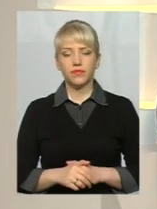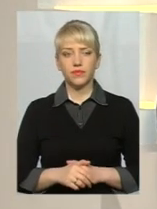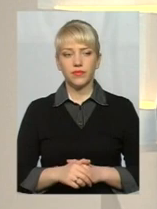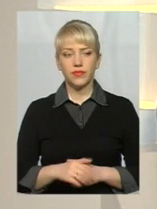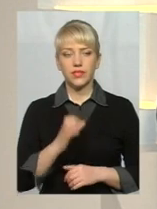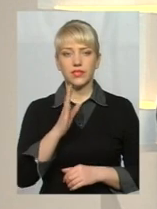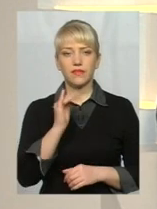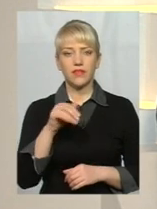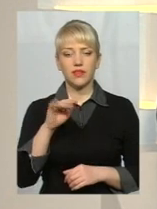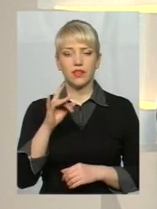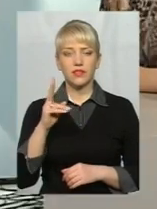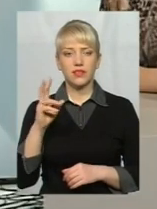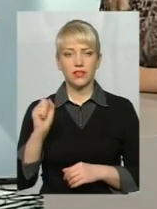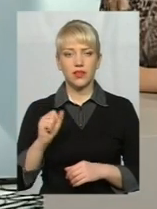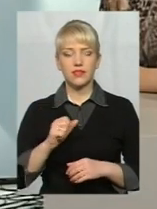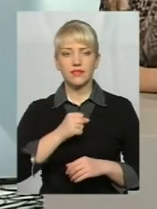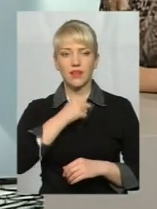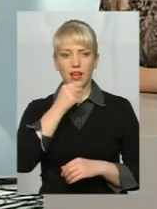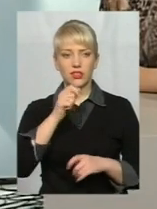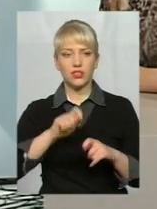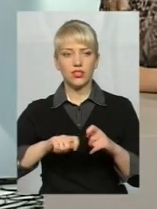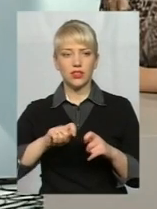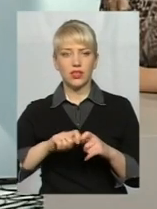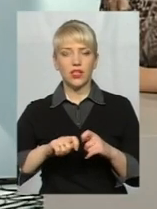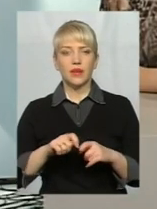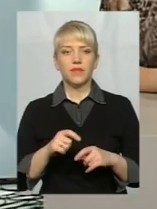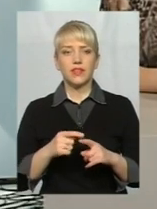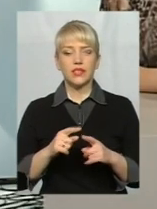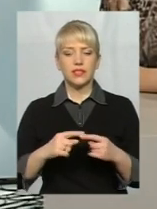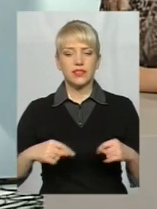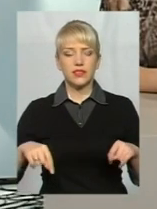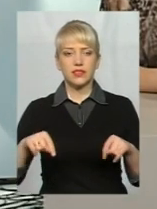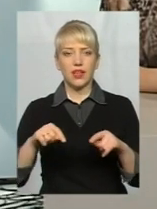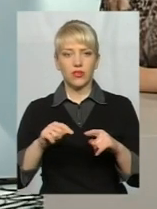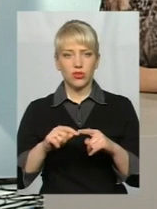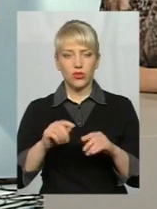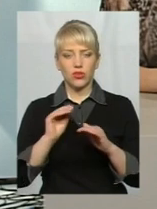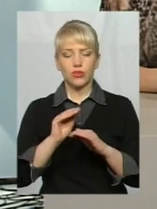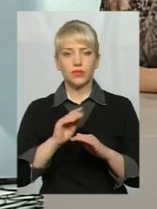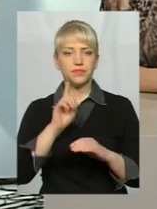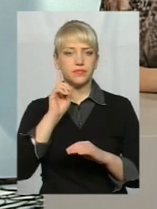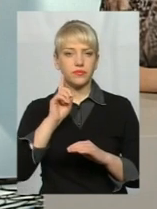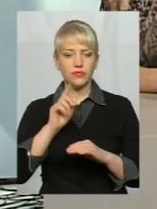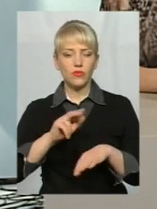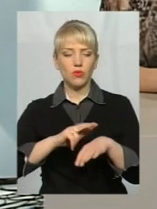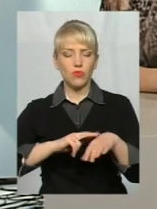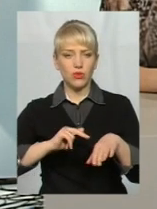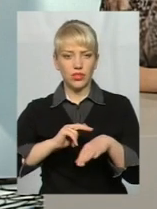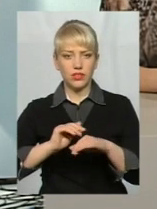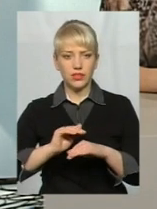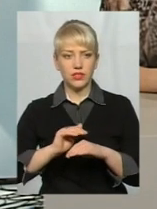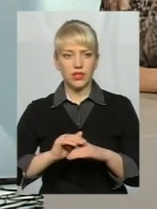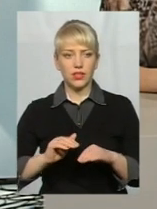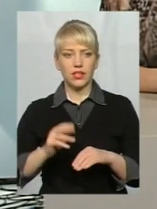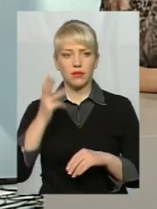Світлана Свідерська, старший інспектор ювенальної превенції сектору превенції Хмельницького відділу поліцію, головного управління національної